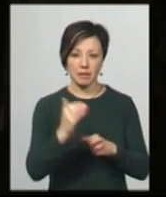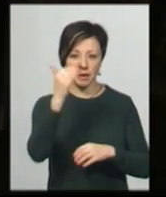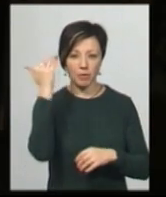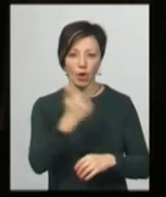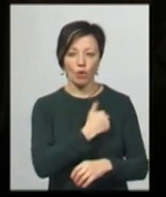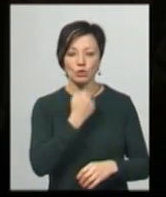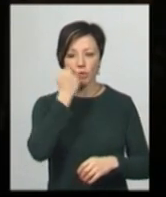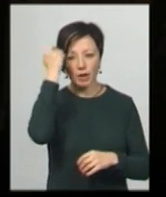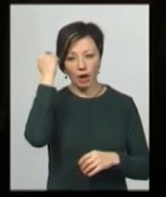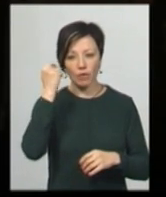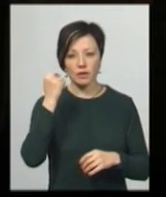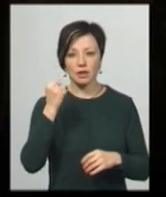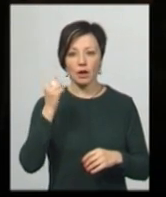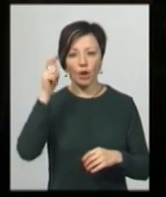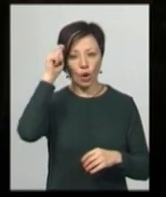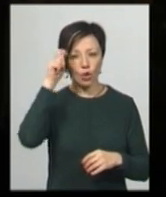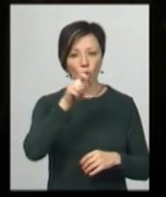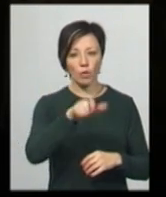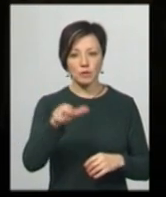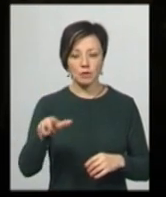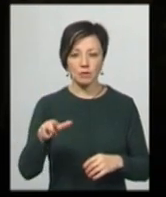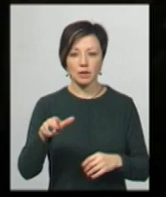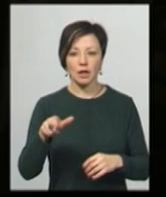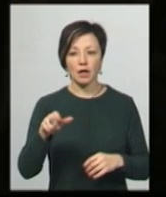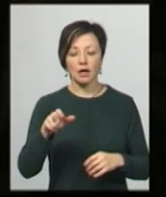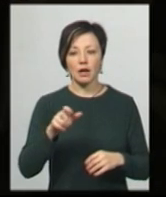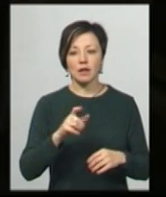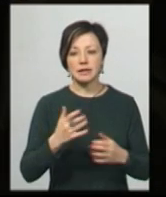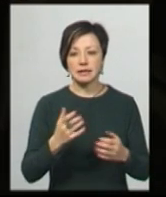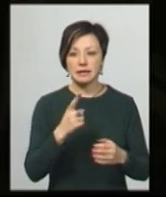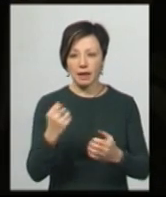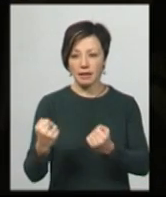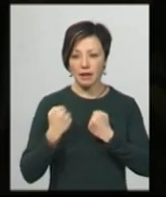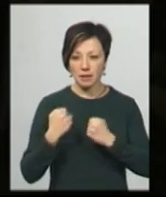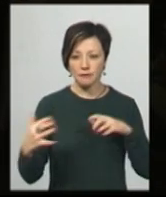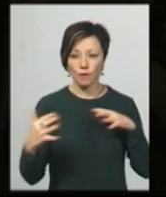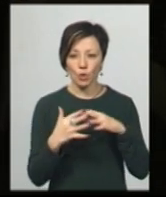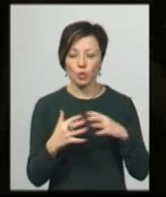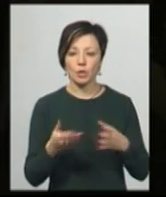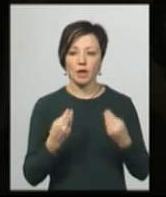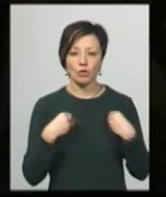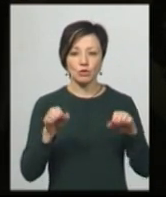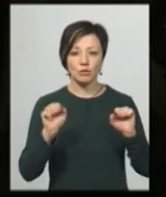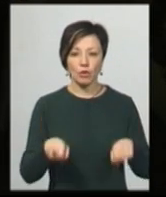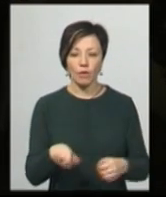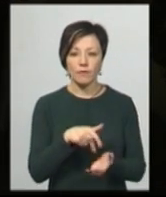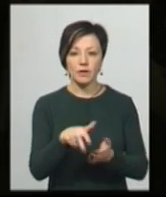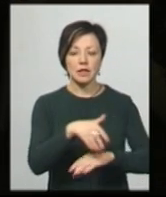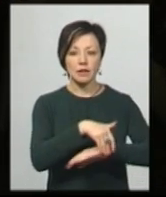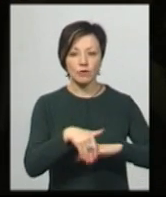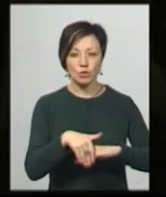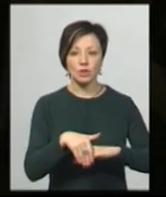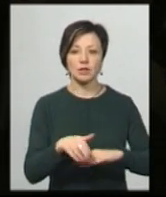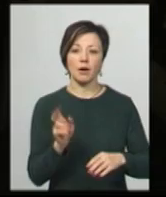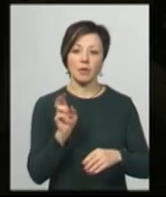подякувати хлопцям, чоловікам, які за нас воюють, які дають нам змогу вийти на вулицю, вийти в